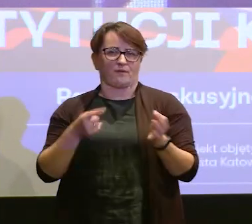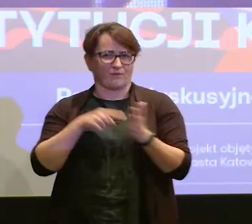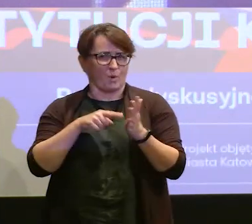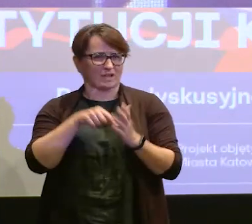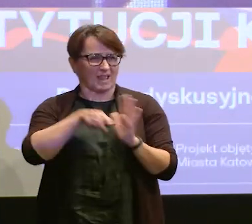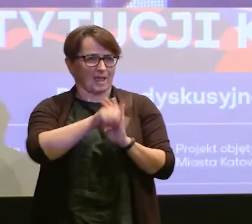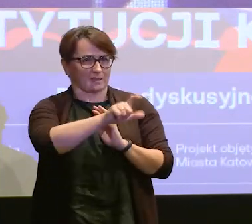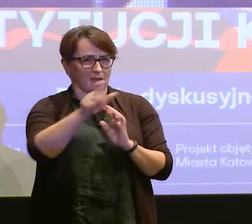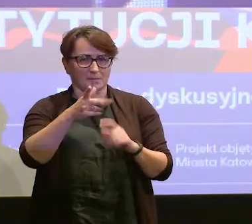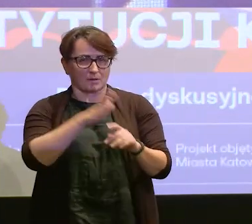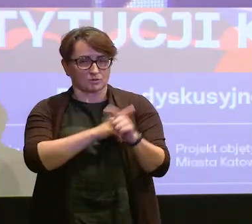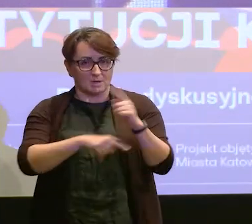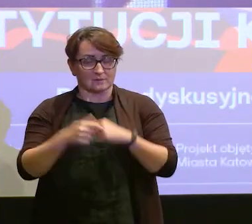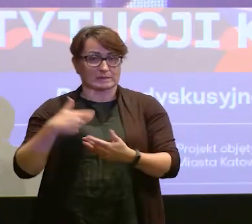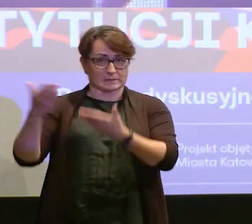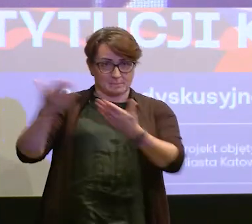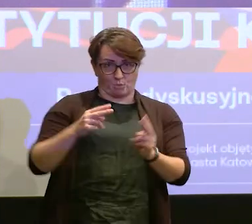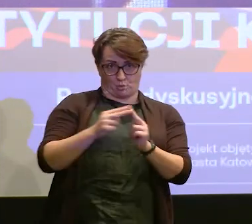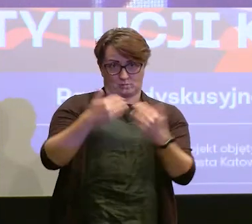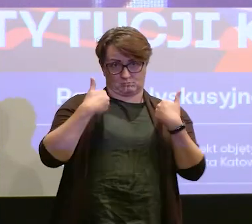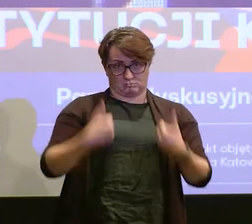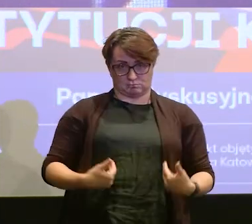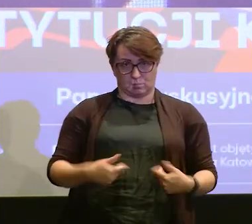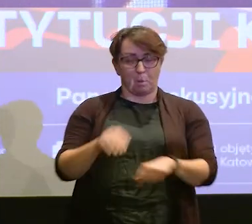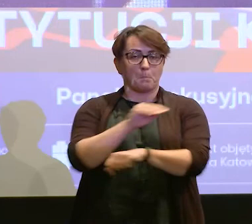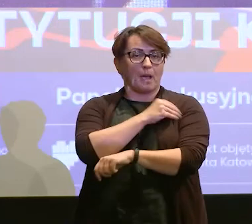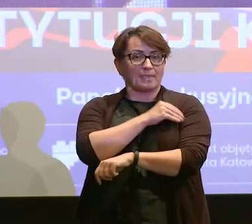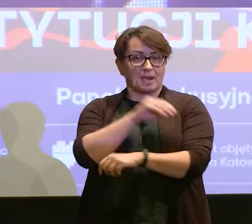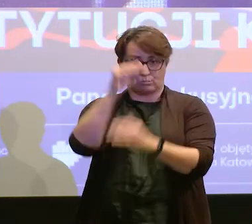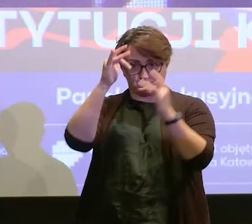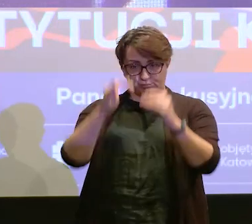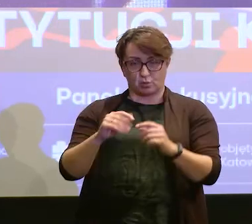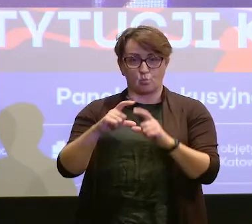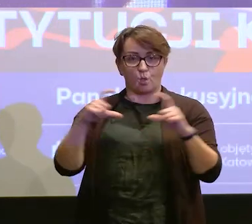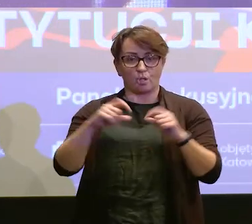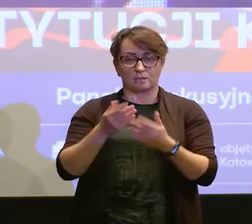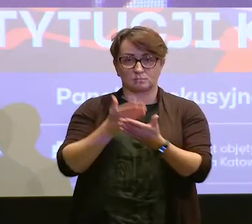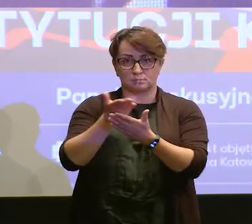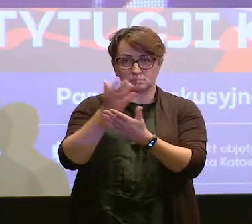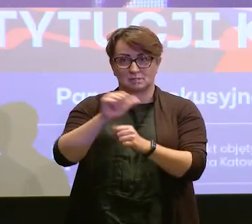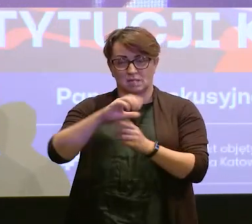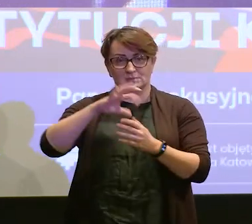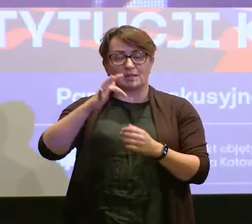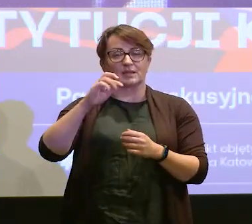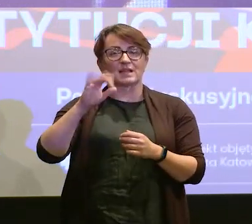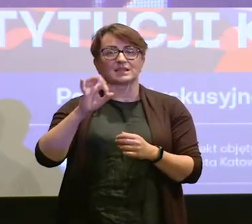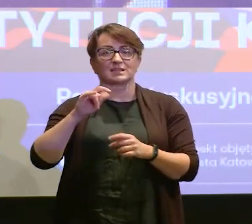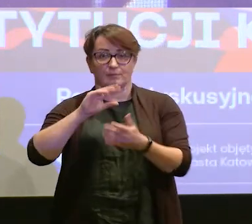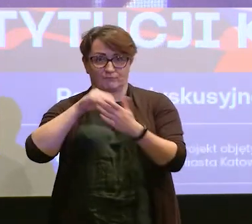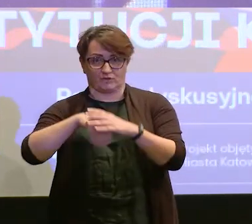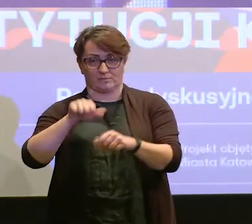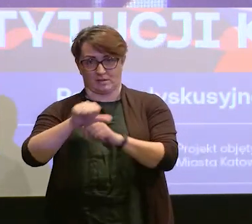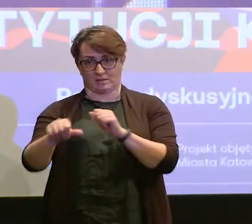osobom, to zapraszam do kontaktu. W materiałach ulotka Fundacji Transgresja też się znalazła.